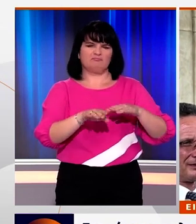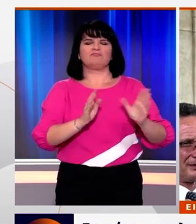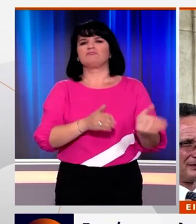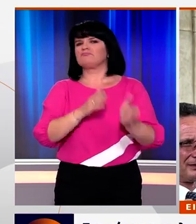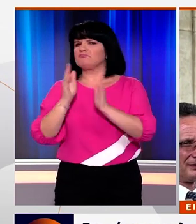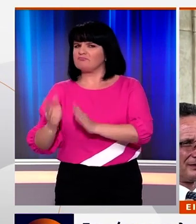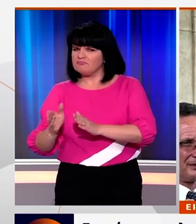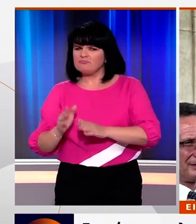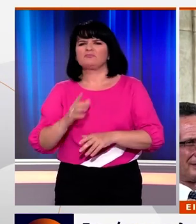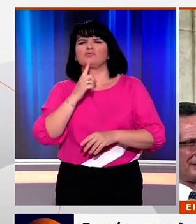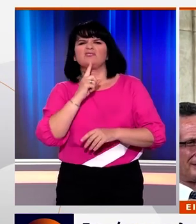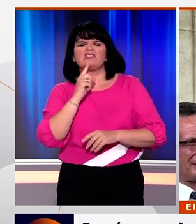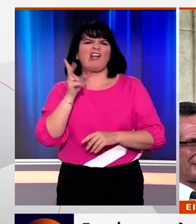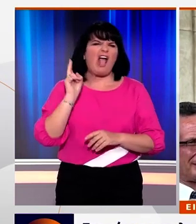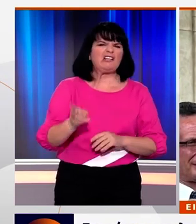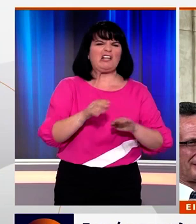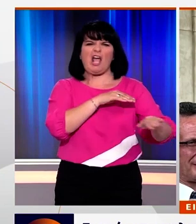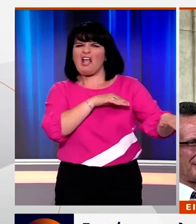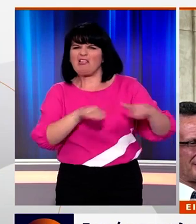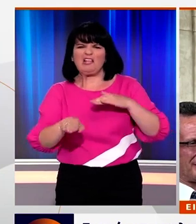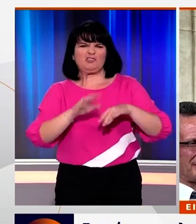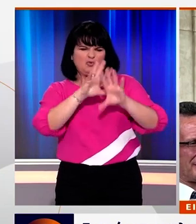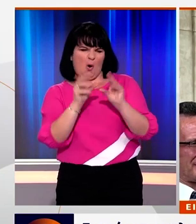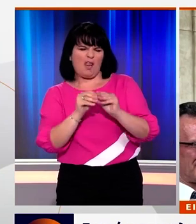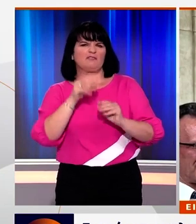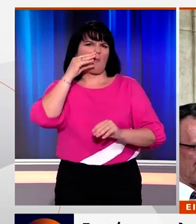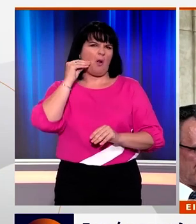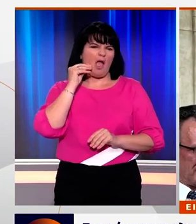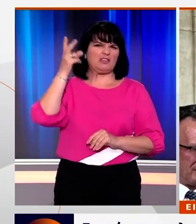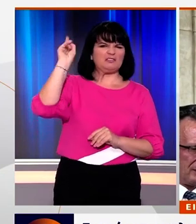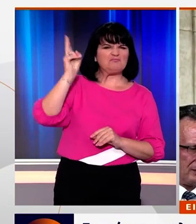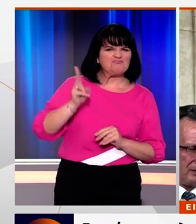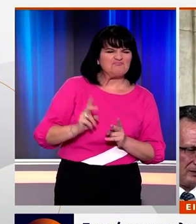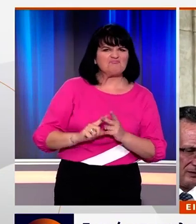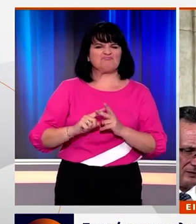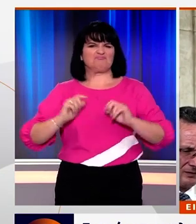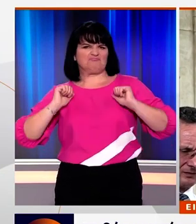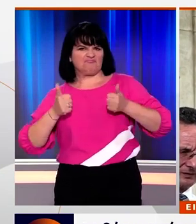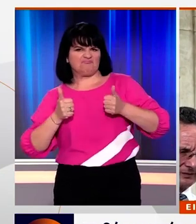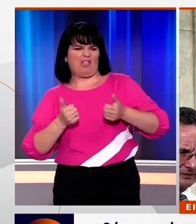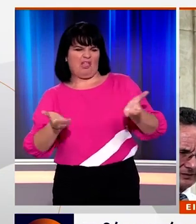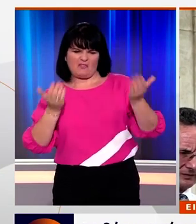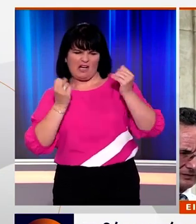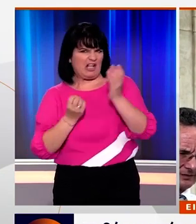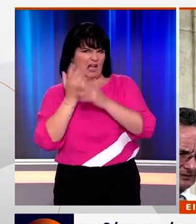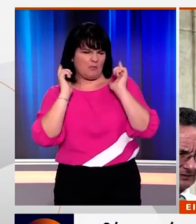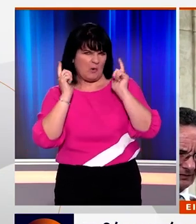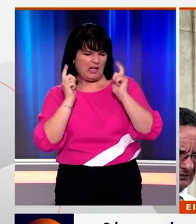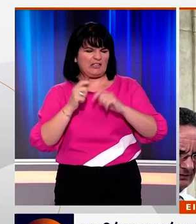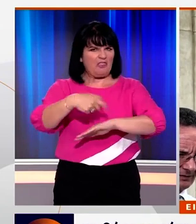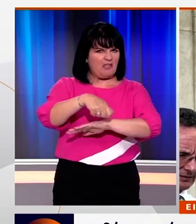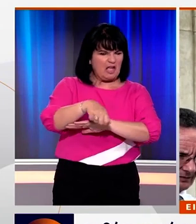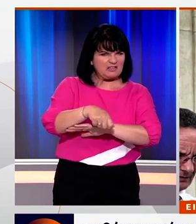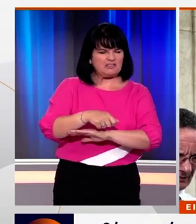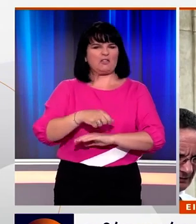Ανακίνηση πολιτικού ρευανσισμού έκανε λόγο ο ίδιος ο Παύλος Πολάκης και κατηγόρησε τη Νέα Δημοκρατία ότι δεν έχει το θάρρος ούτε να στήσει ένα πολιτικό